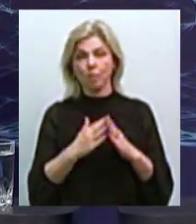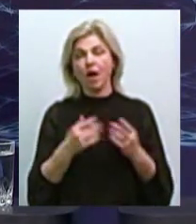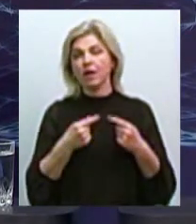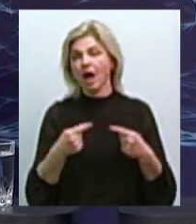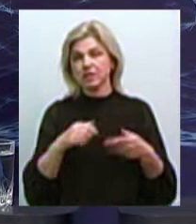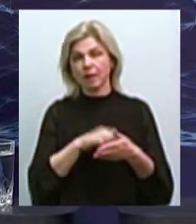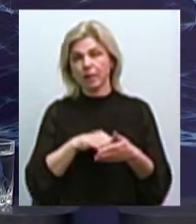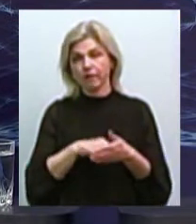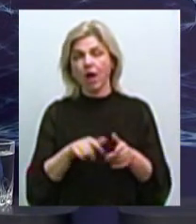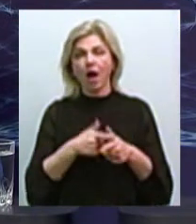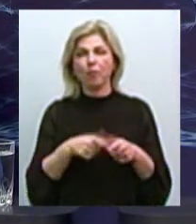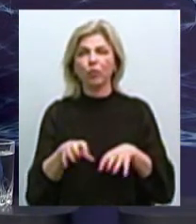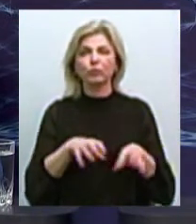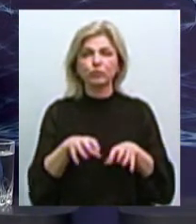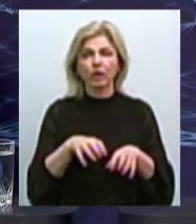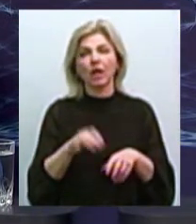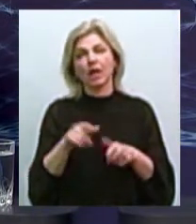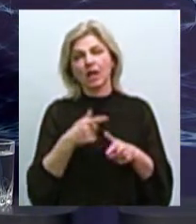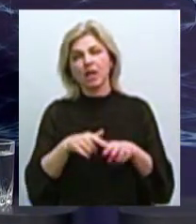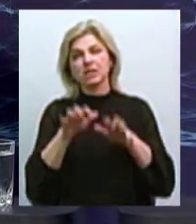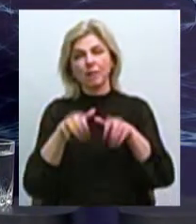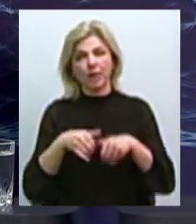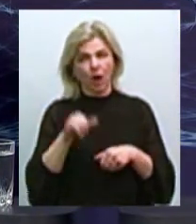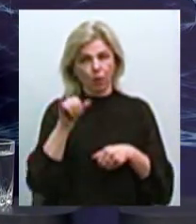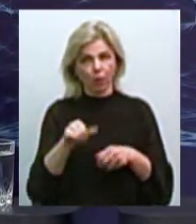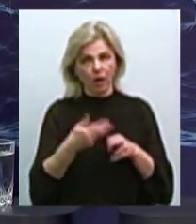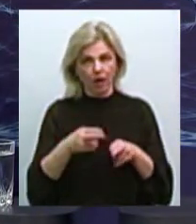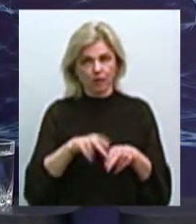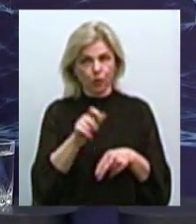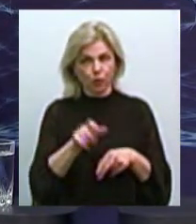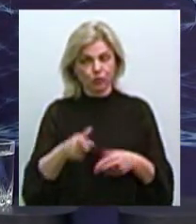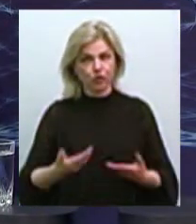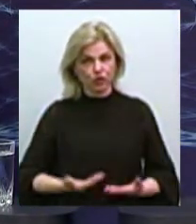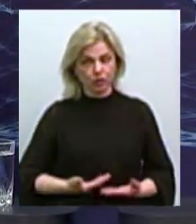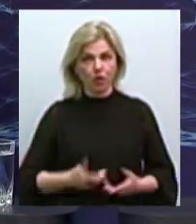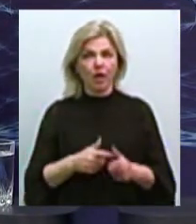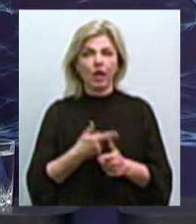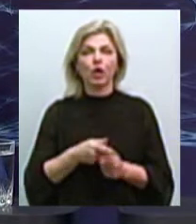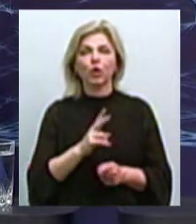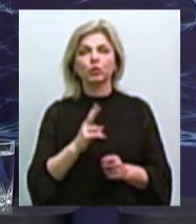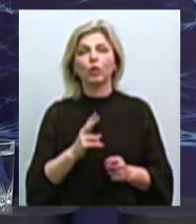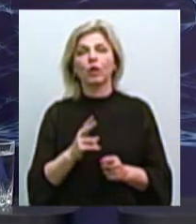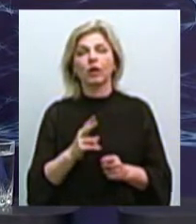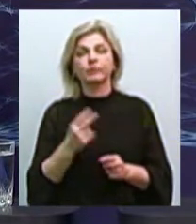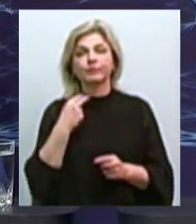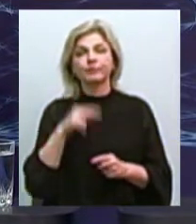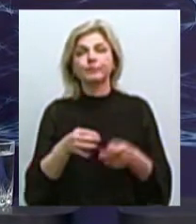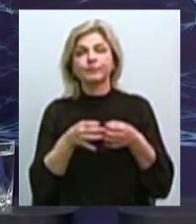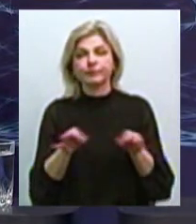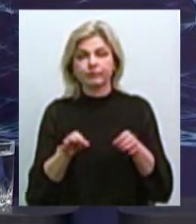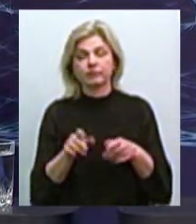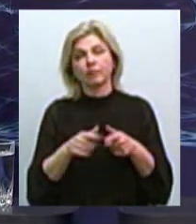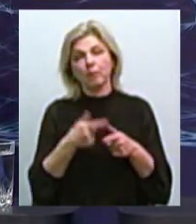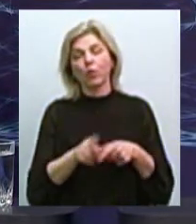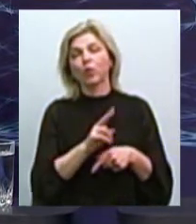шляхом шахрайства, коли в них відібрали це житло, або ті, хто звільнився з місць позбавлення волі, або ті, хто